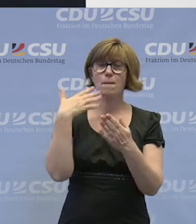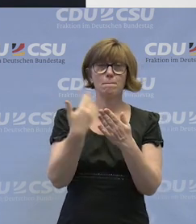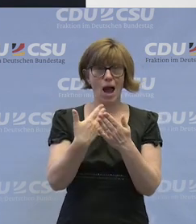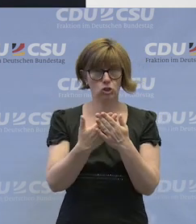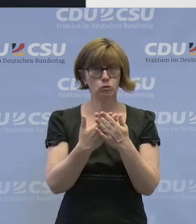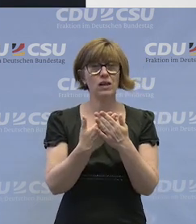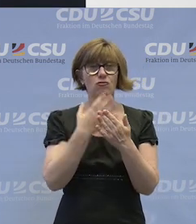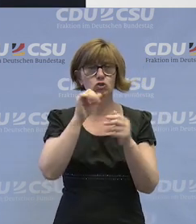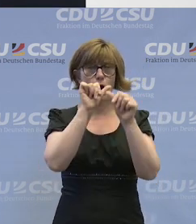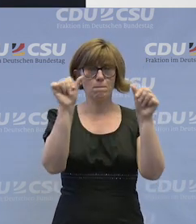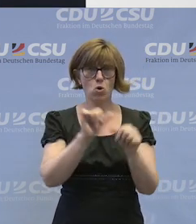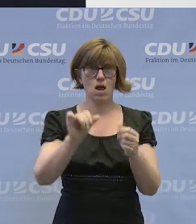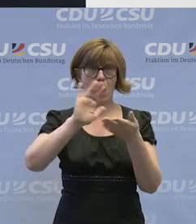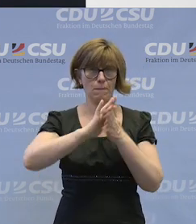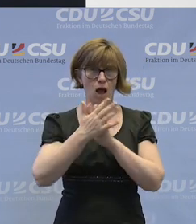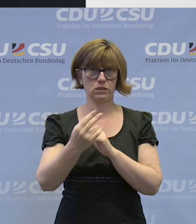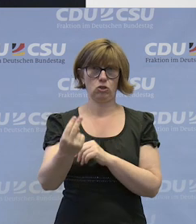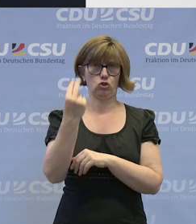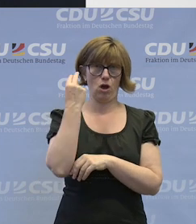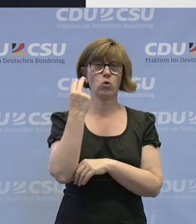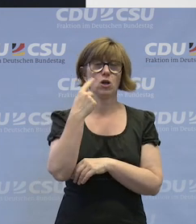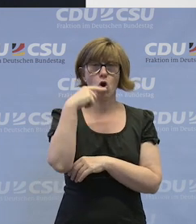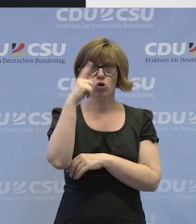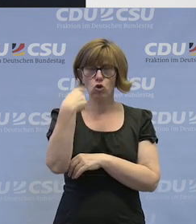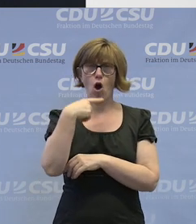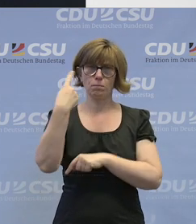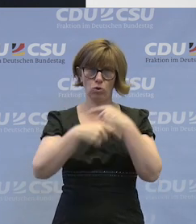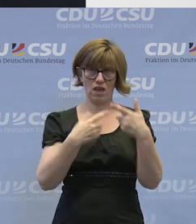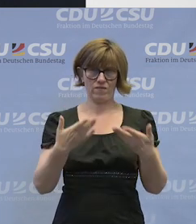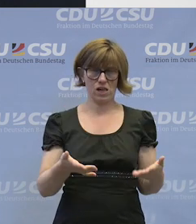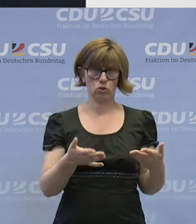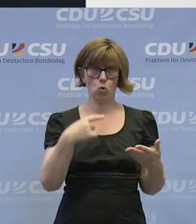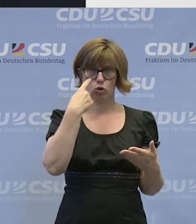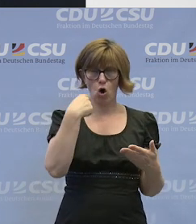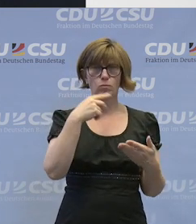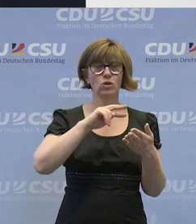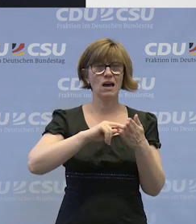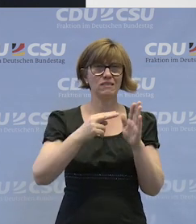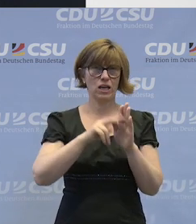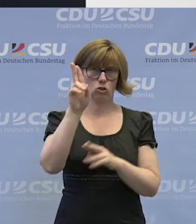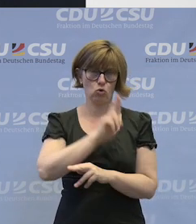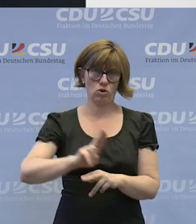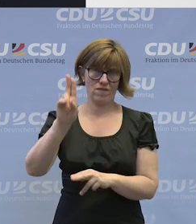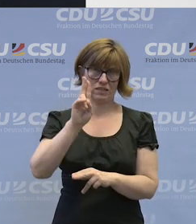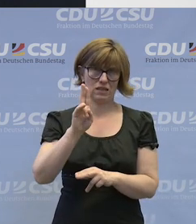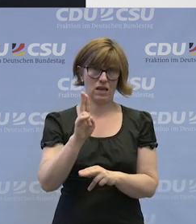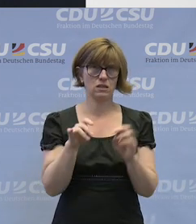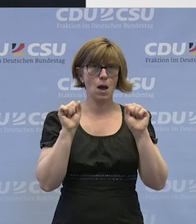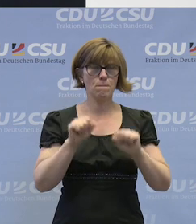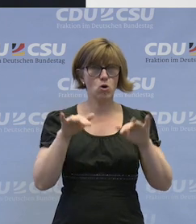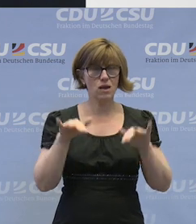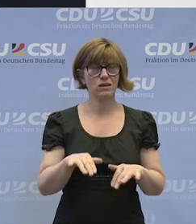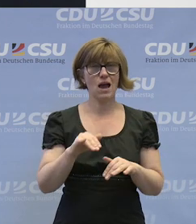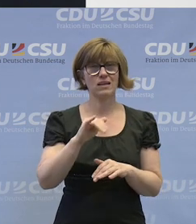beziehungsweise ein Modell aus der Praxis ansehen, was in Dortmund entwickelt worden ist, dort an der Technischen Universität. Es geht um Möglichkeiten